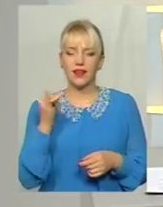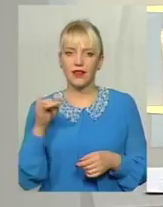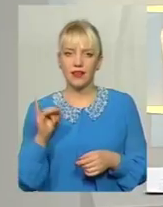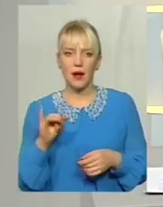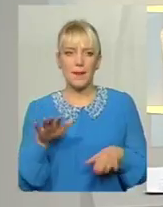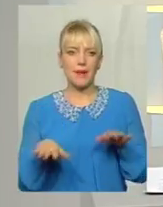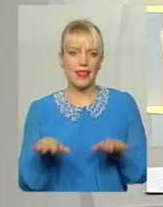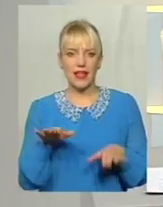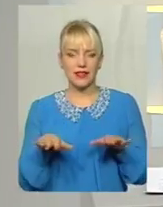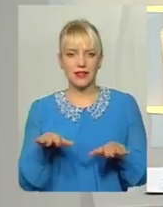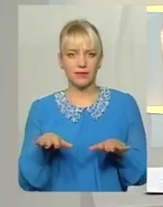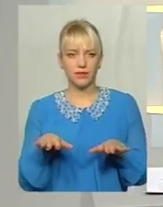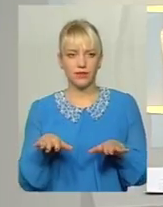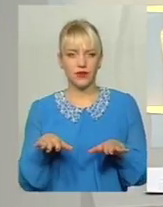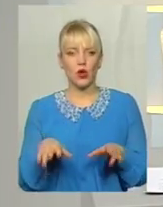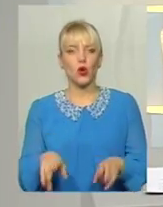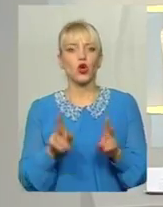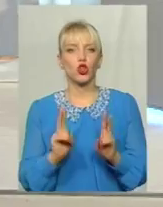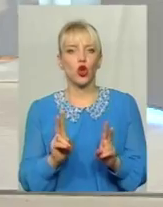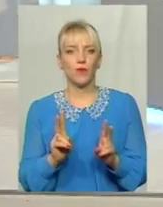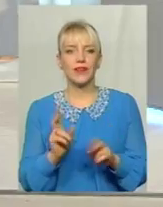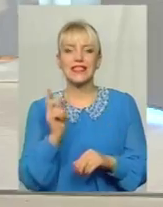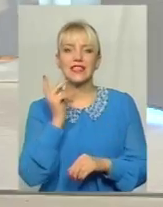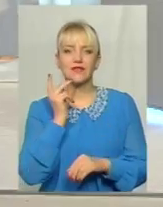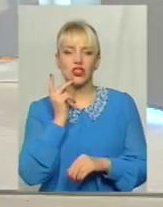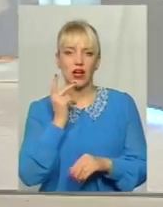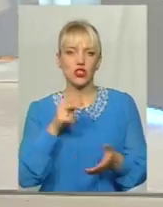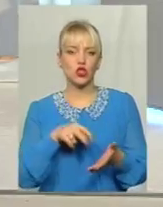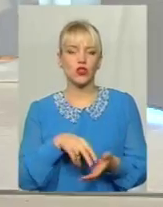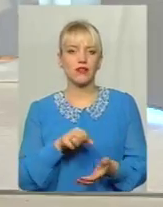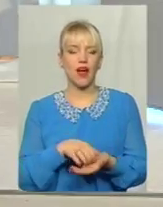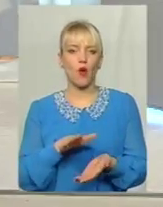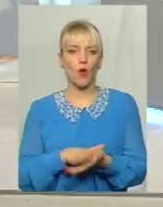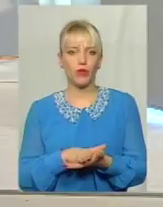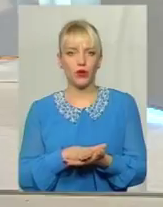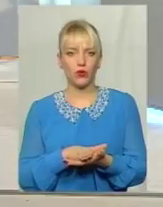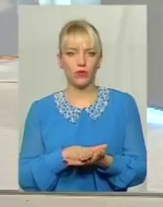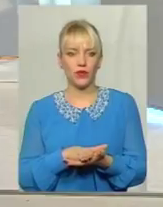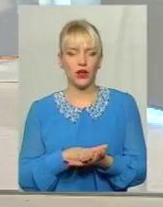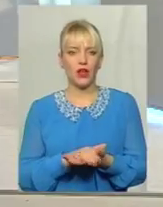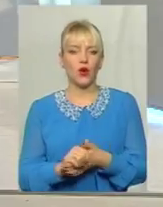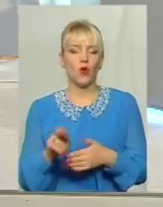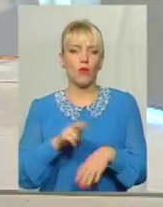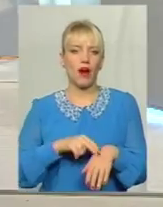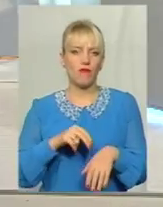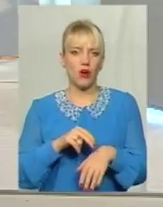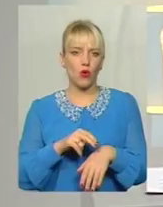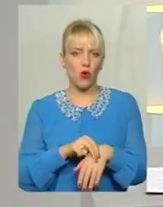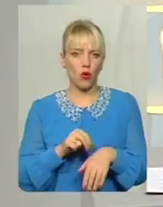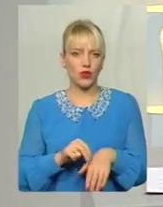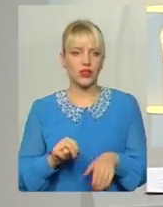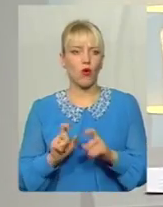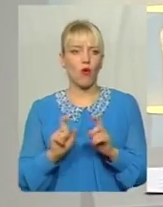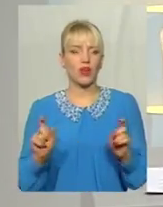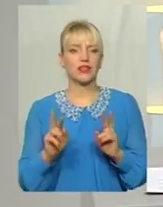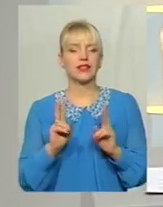дисбаланс Хто зазвичай стоїть на обліку в правоохоронних органах, як